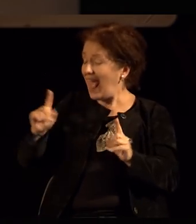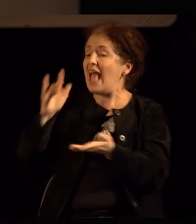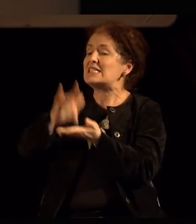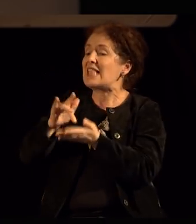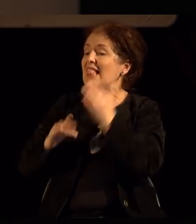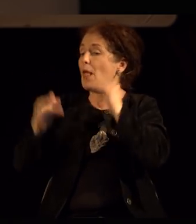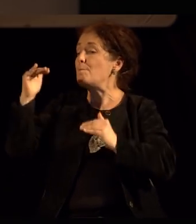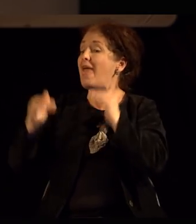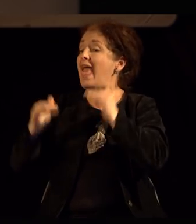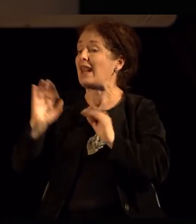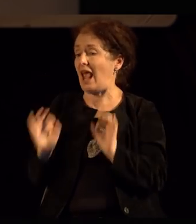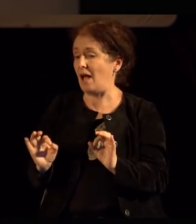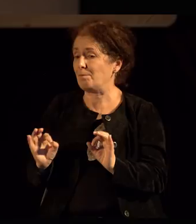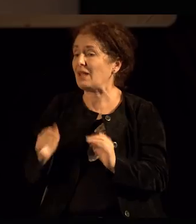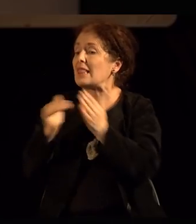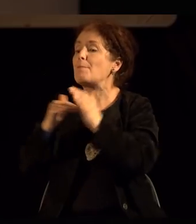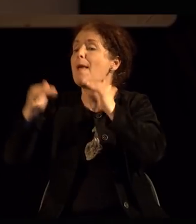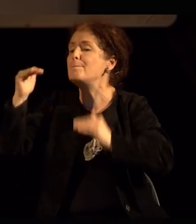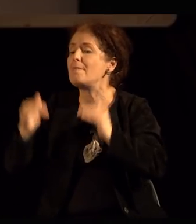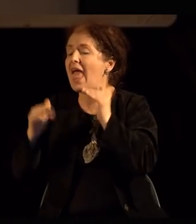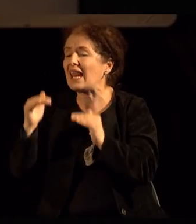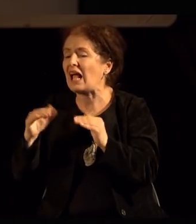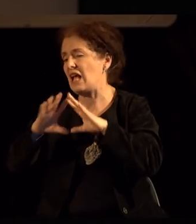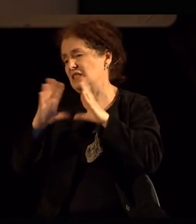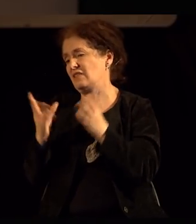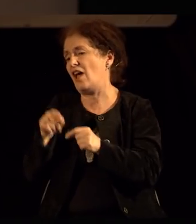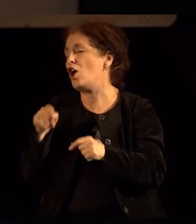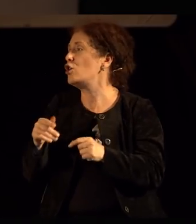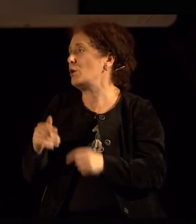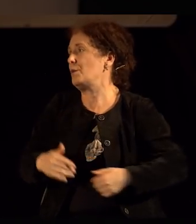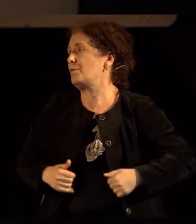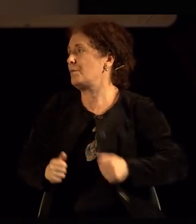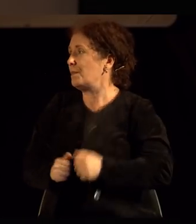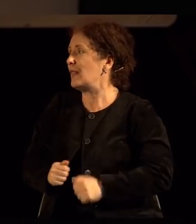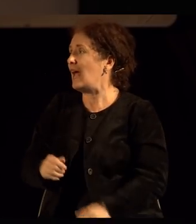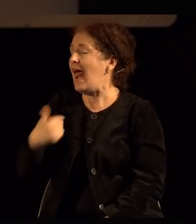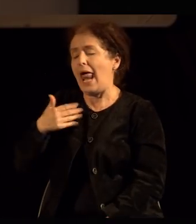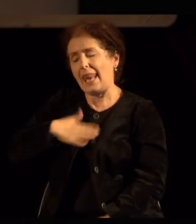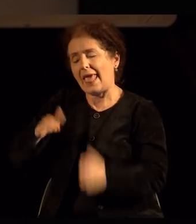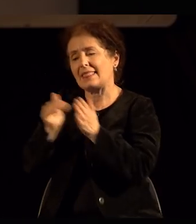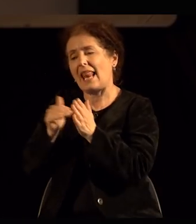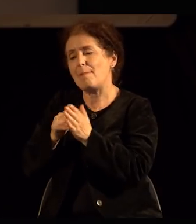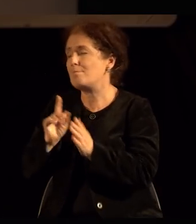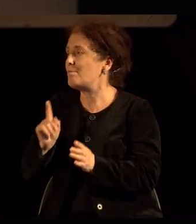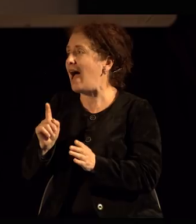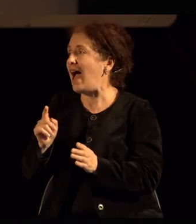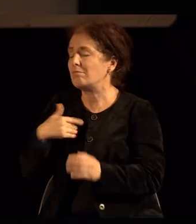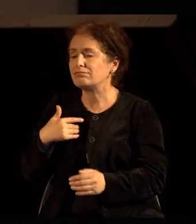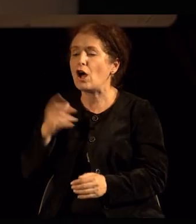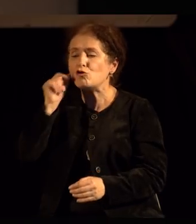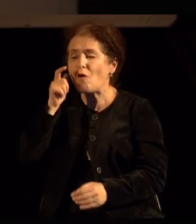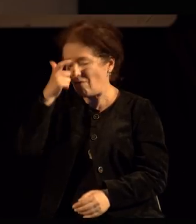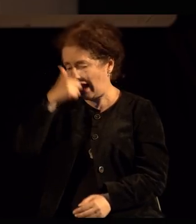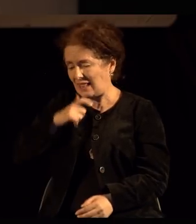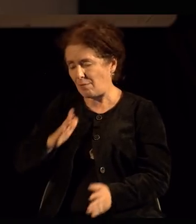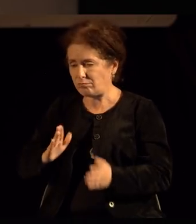мера. Ама за да имаме таа мера, што треба да видиме? Па ние треба да се воздигнуваме,